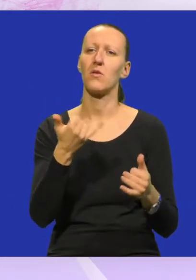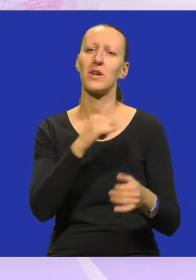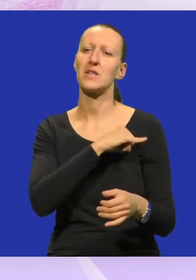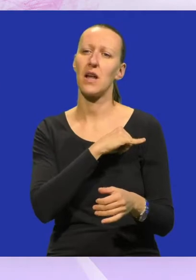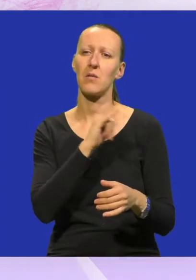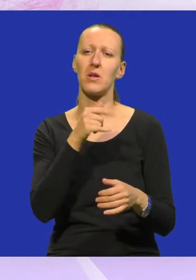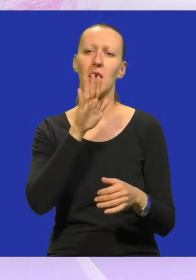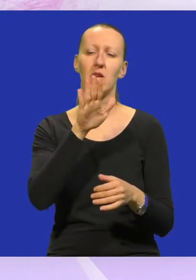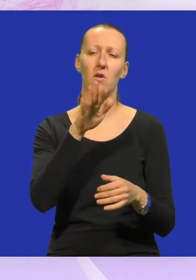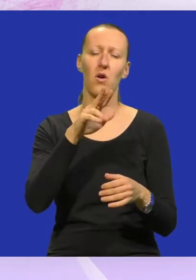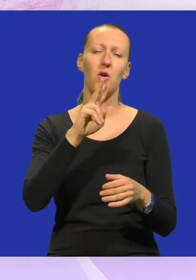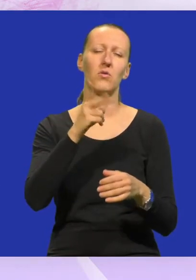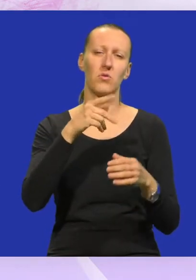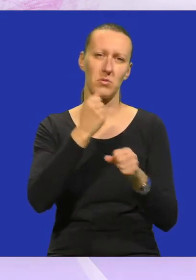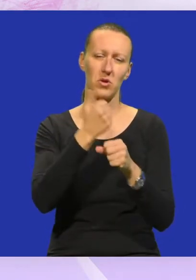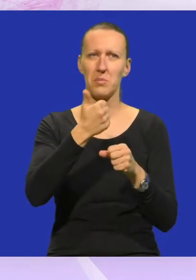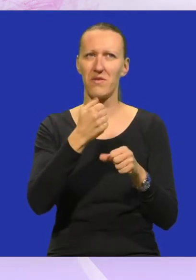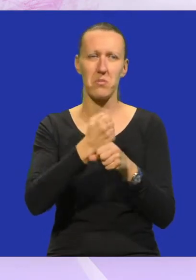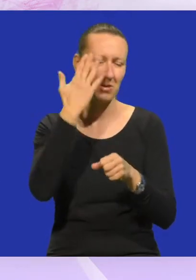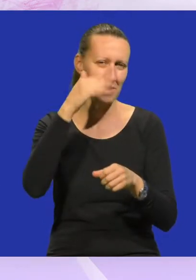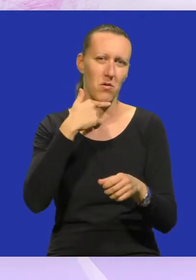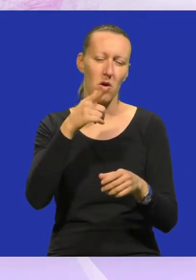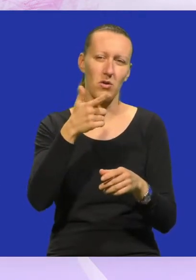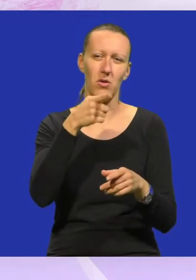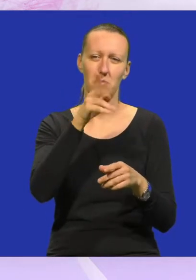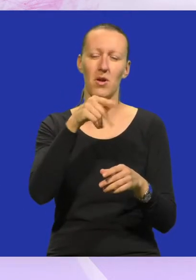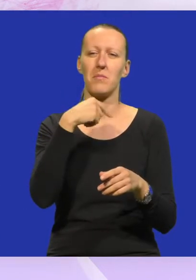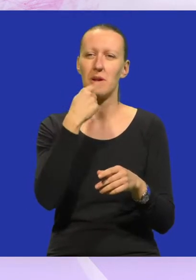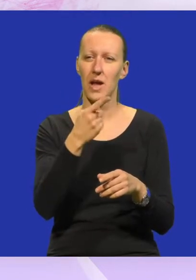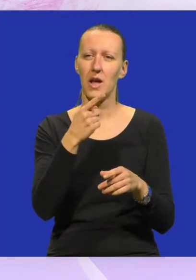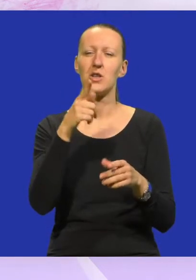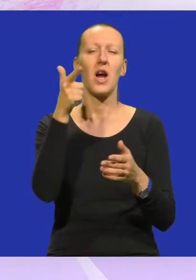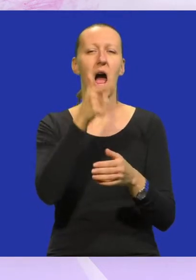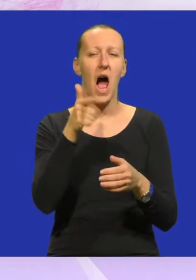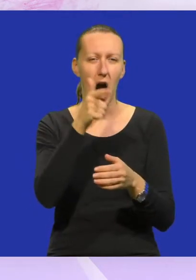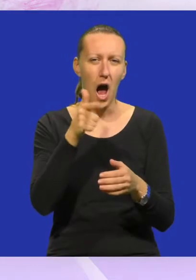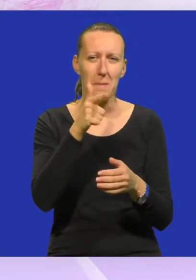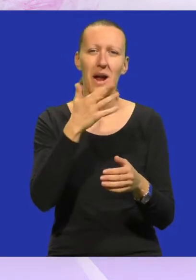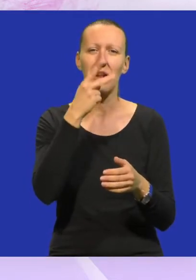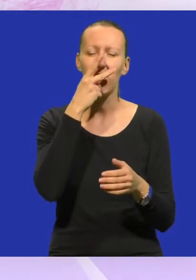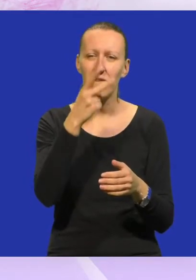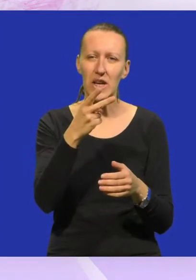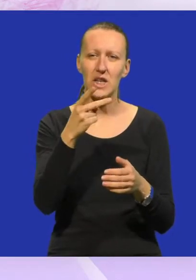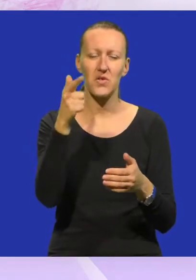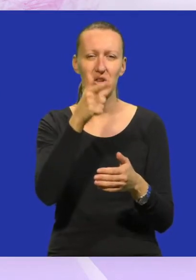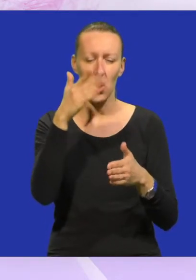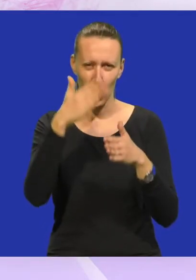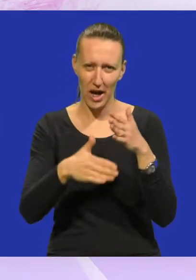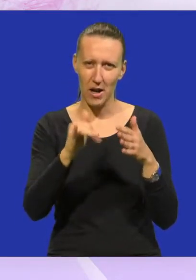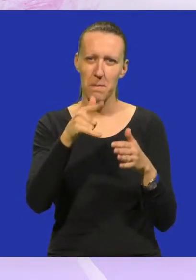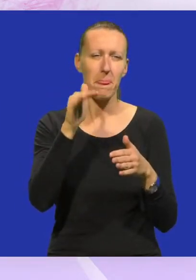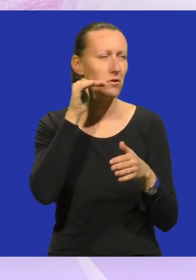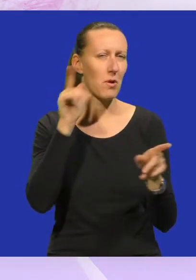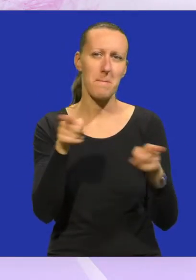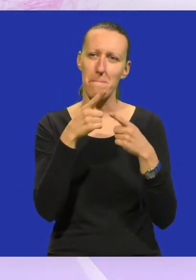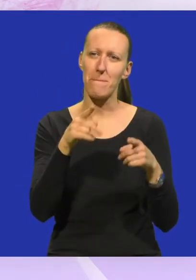obzirom da je tvoj drugi posao ili prvi posao, ne znam ko je to nam i ti moraš otkriti, kamera, kad vidiš video na kraju ili kad